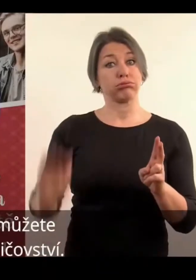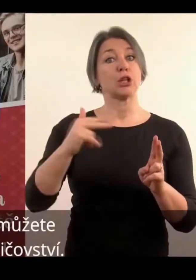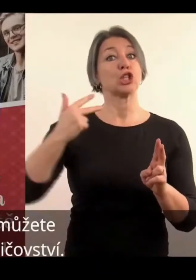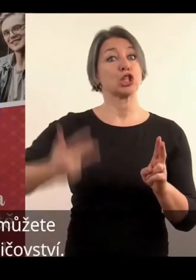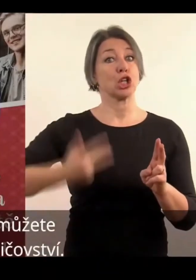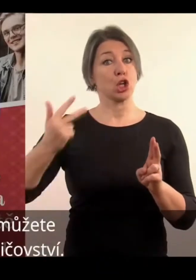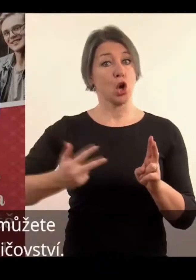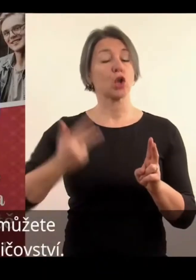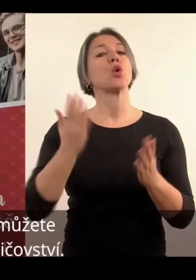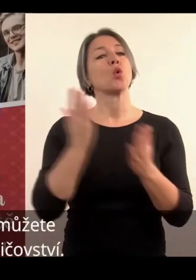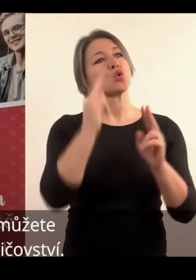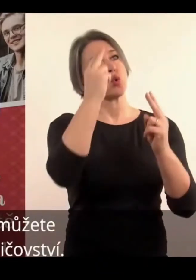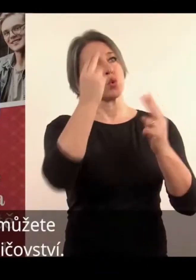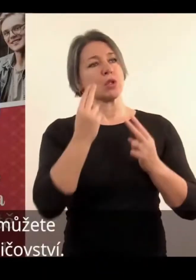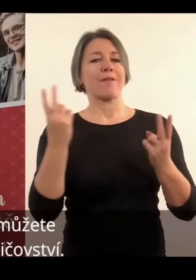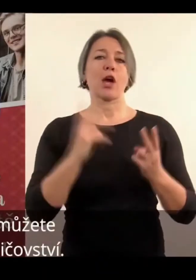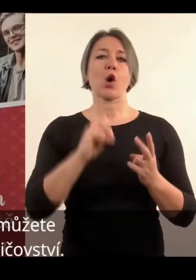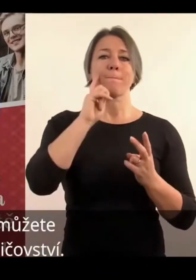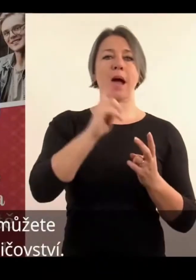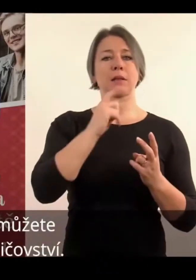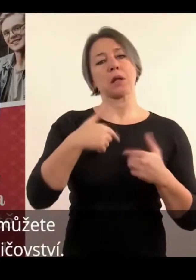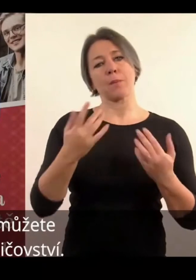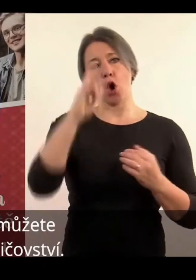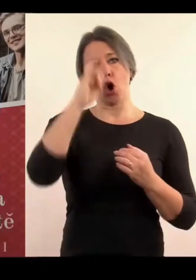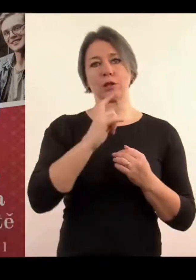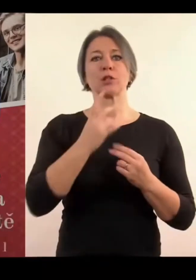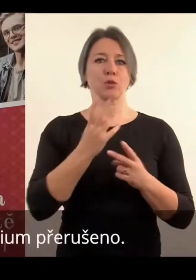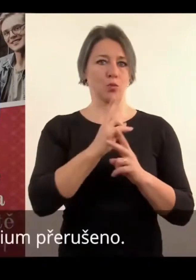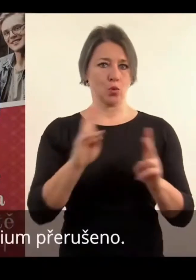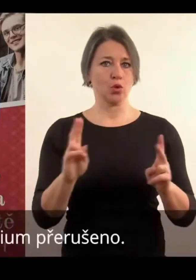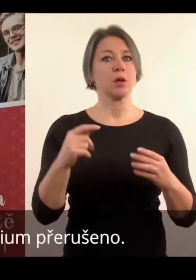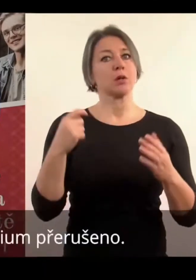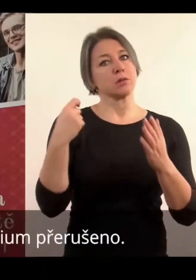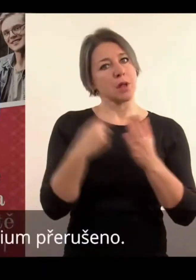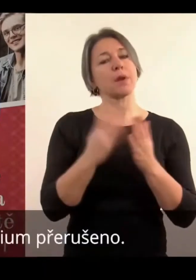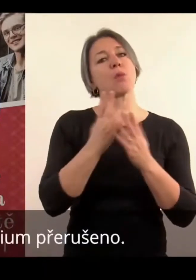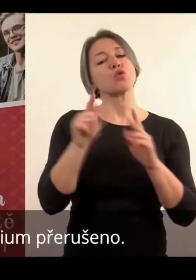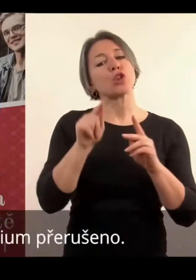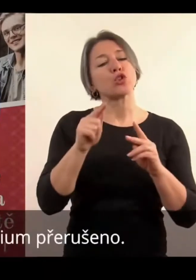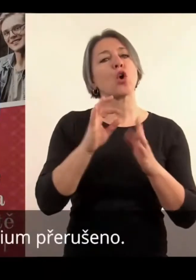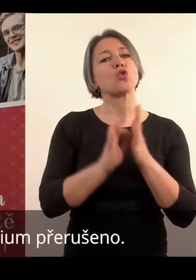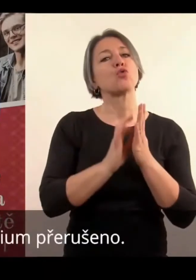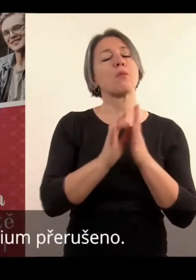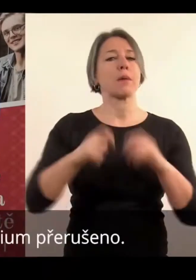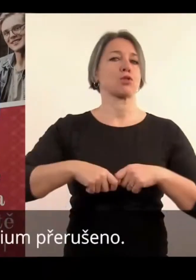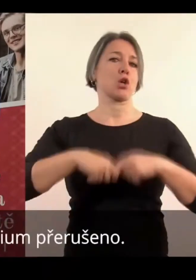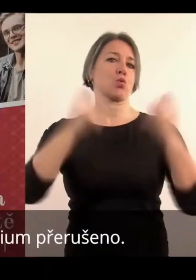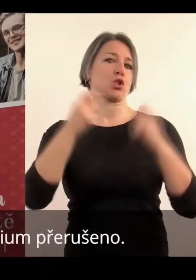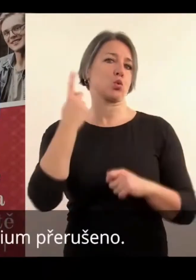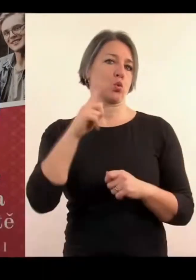můžete si zažádat o uznanou dobu lodičeřství. Je to doba, na kterou můžete nít studium přerušeno.